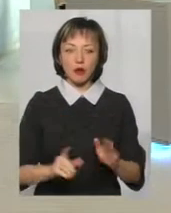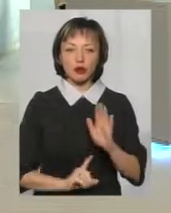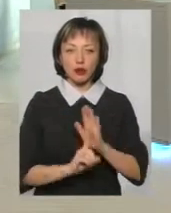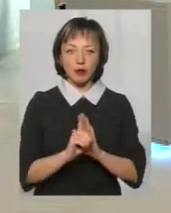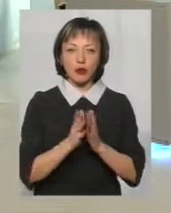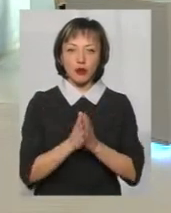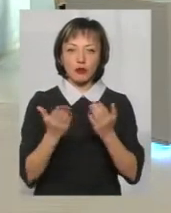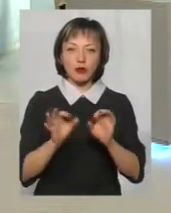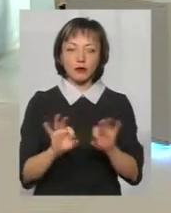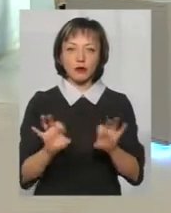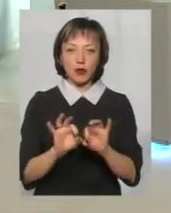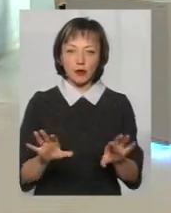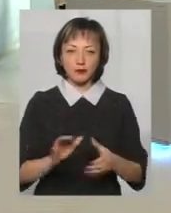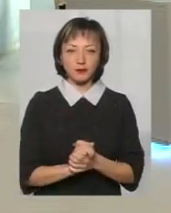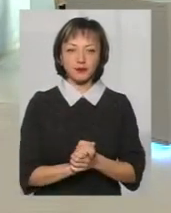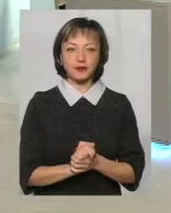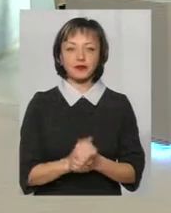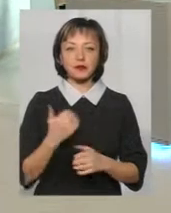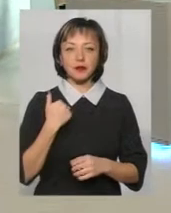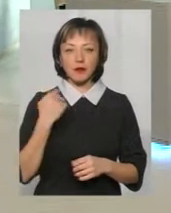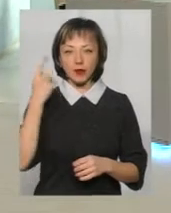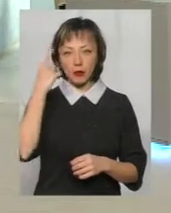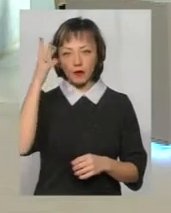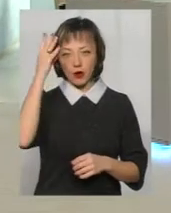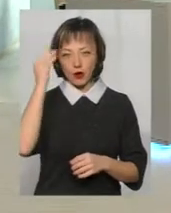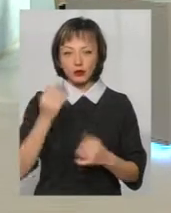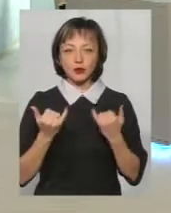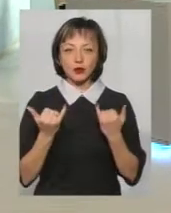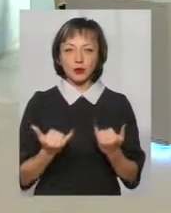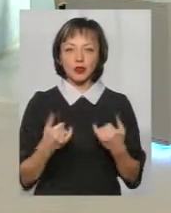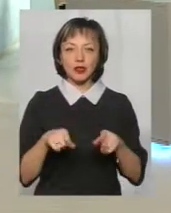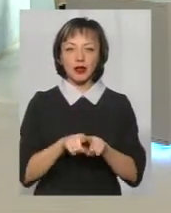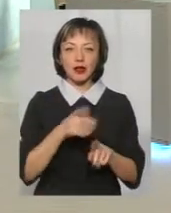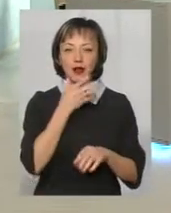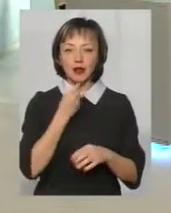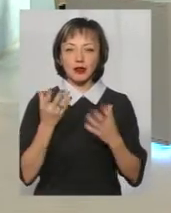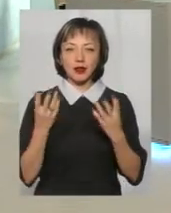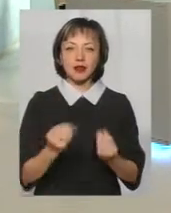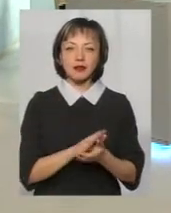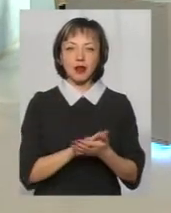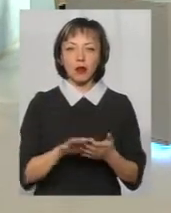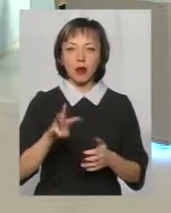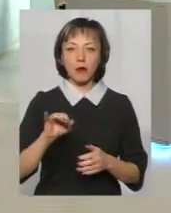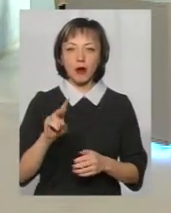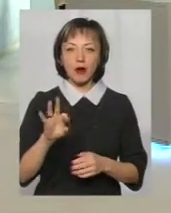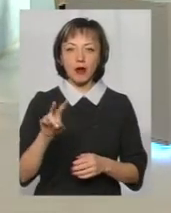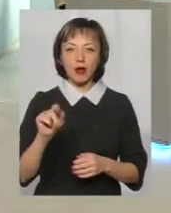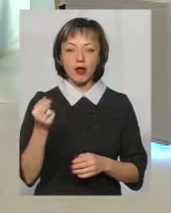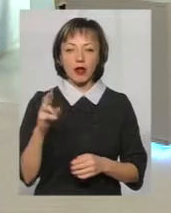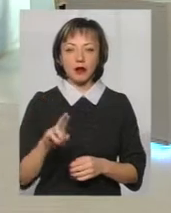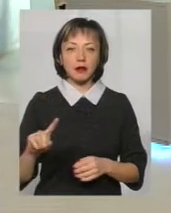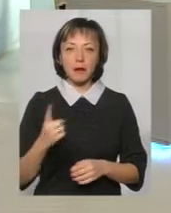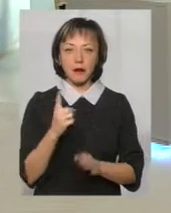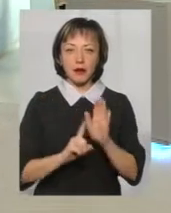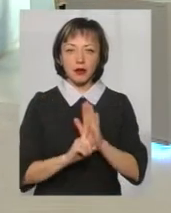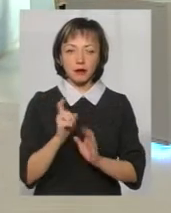Прошу вам слово. Розкажіть, як... Ну, думаю, враховуючи те, що у нас сьогодні такий гарний день. День Святого Миколая. А найперше він працює